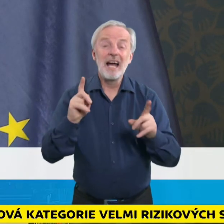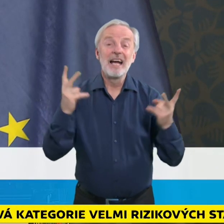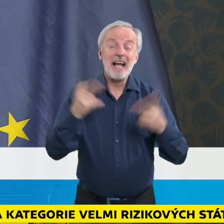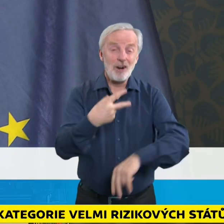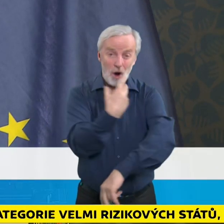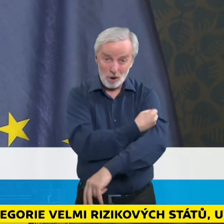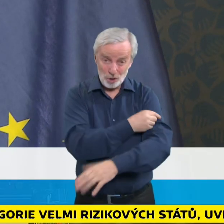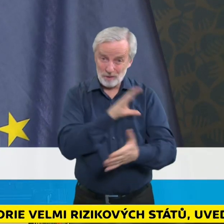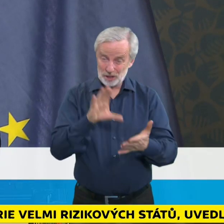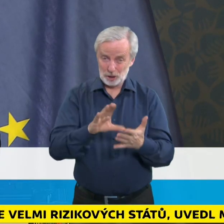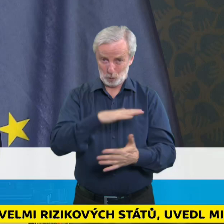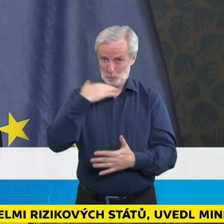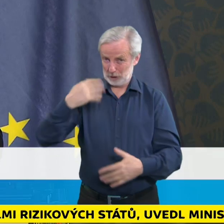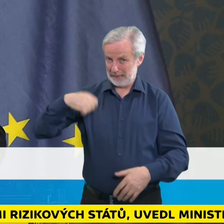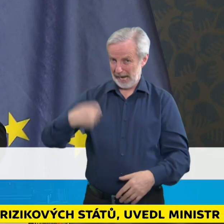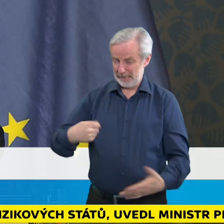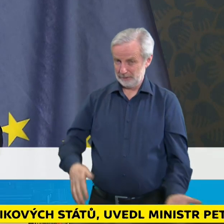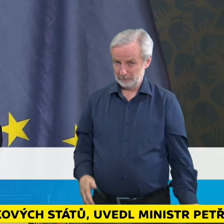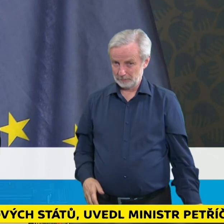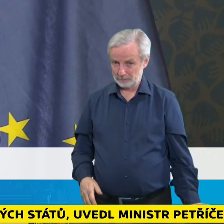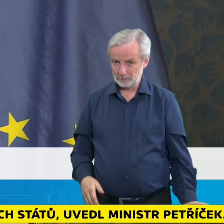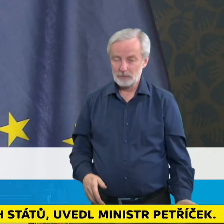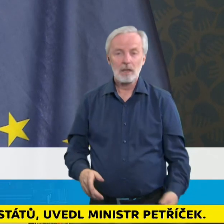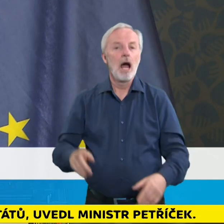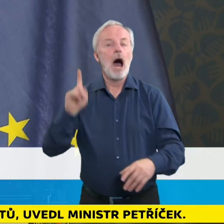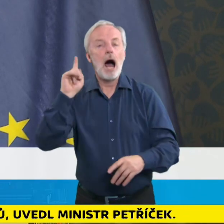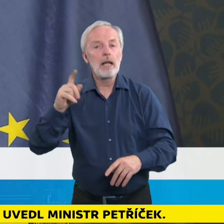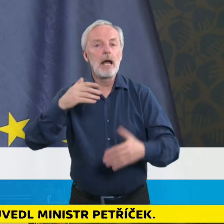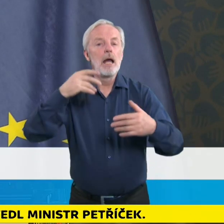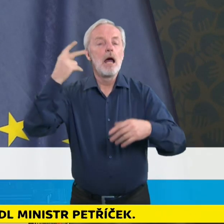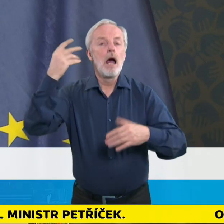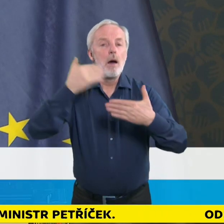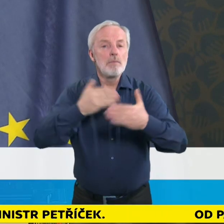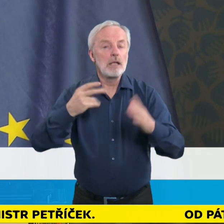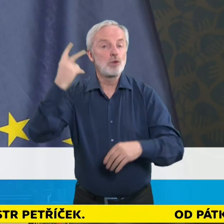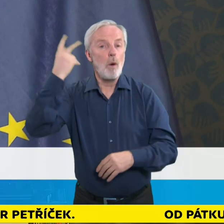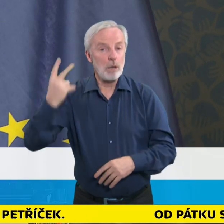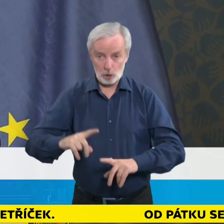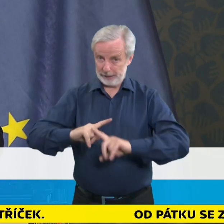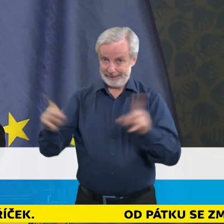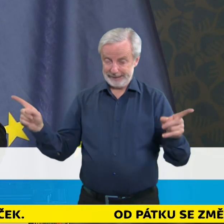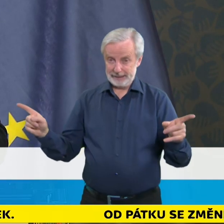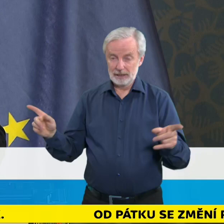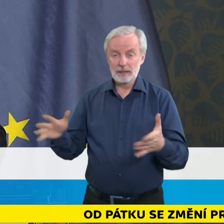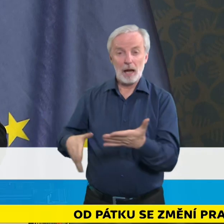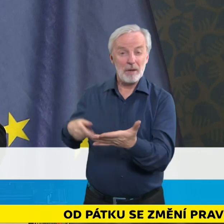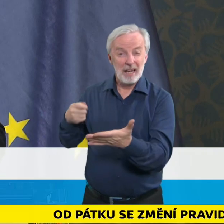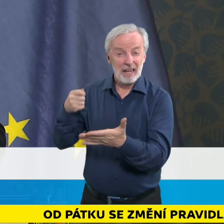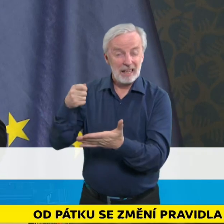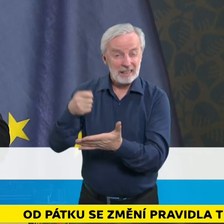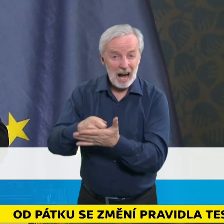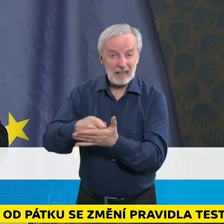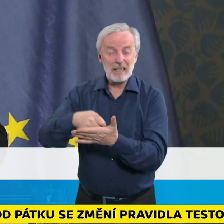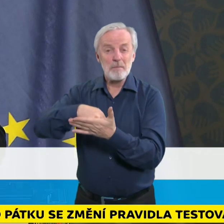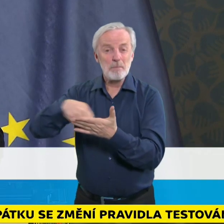nebyly adekvátní. Jinak je tomu v Brně, kde náklady na provoz této nemocnice jsou daleko nižší a tato nemocnice má jiný účel, než